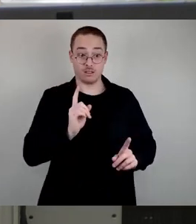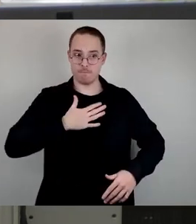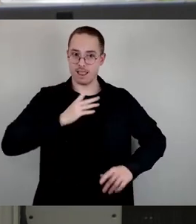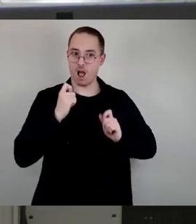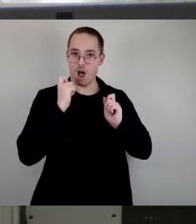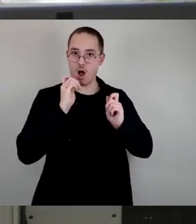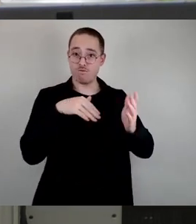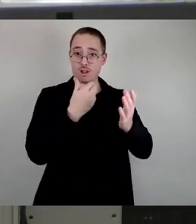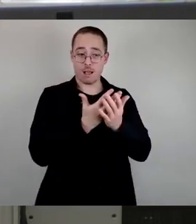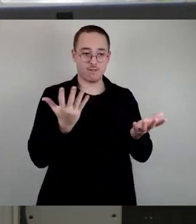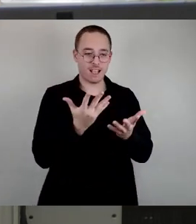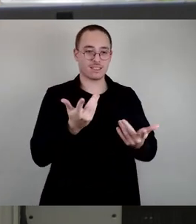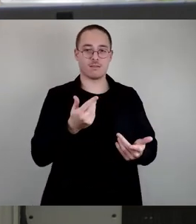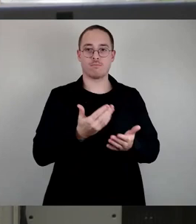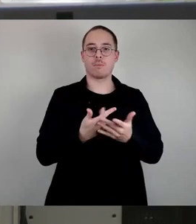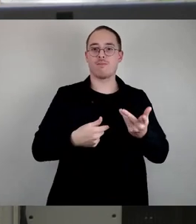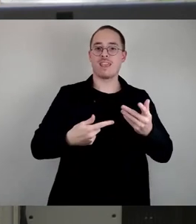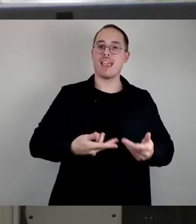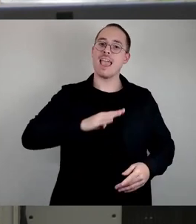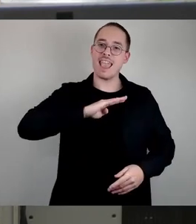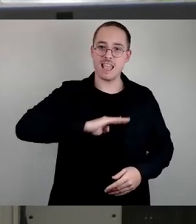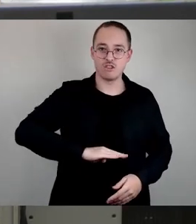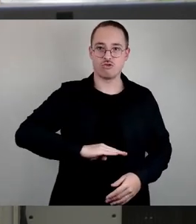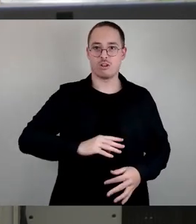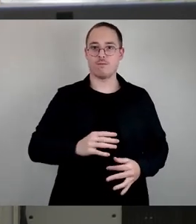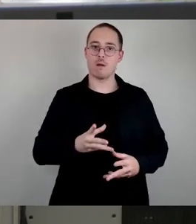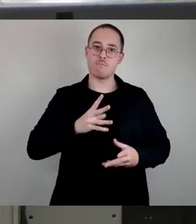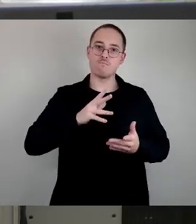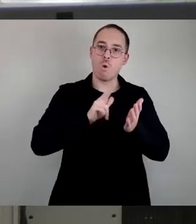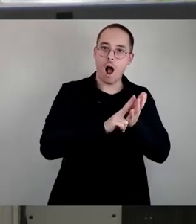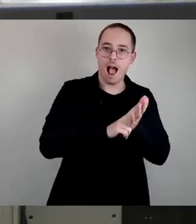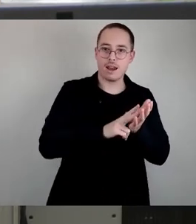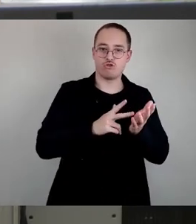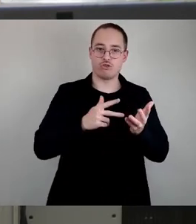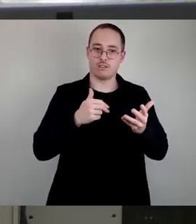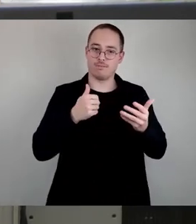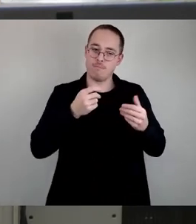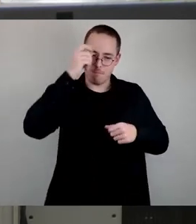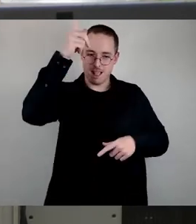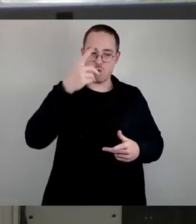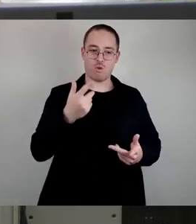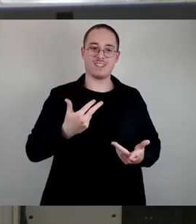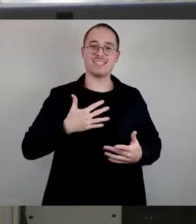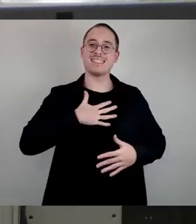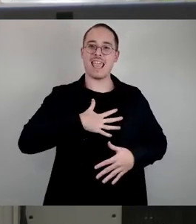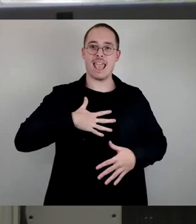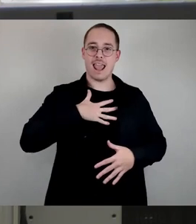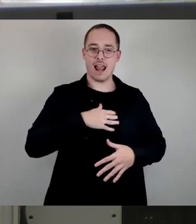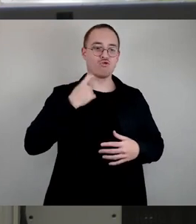ethische, moralische Bildung, religiöse Seelsorge, und zwar für alle. Und er sprach davon, dass,